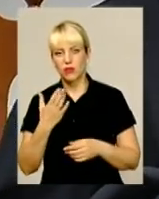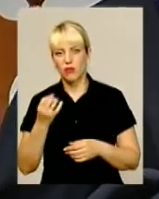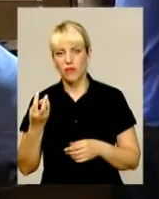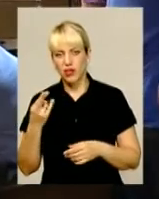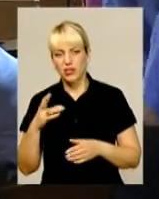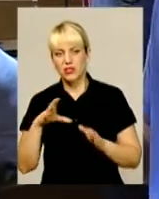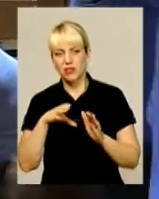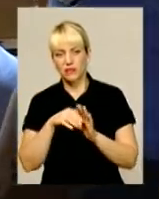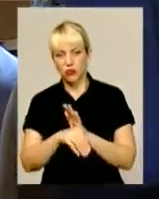року включно.